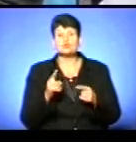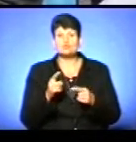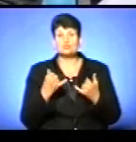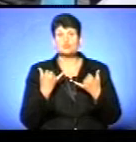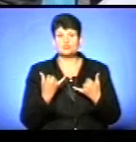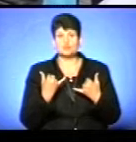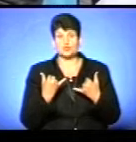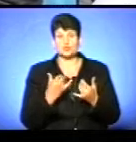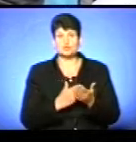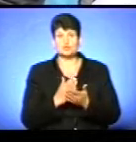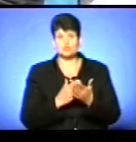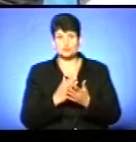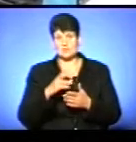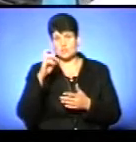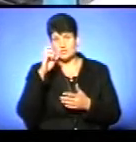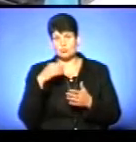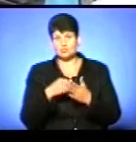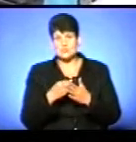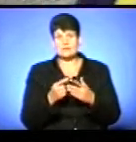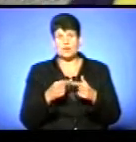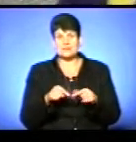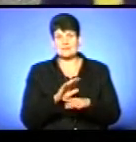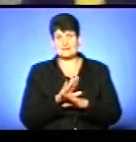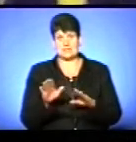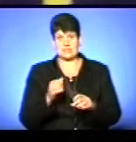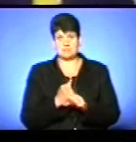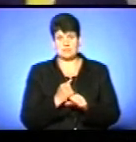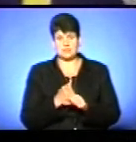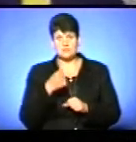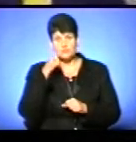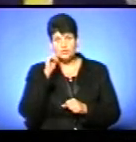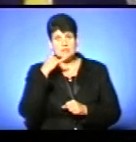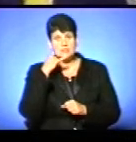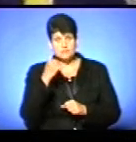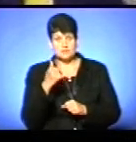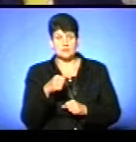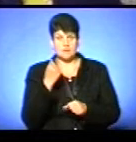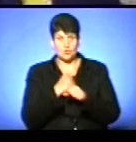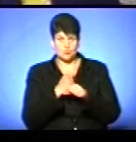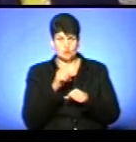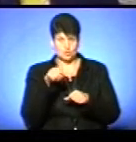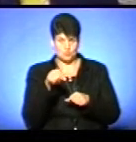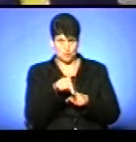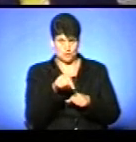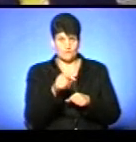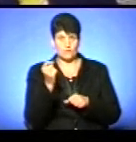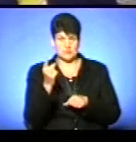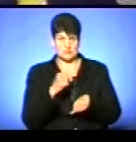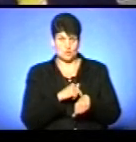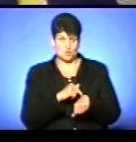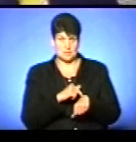служба, державна бюджетна організація не працює. Вчора я телефонувала на робочий номер сюди, в 11-ї годині,